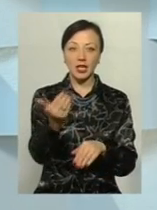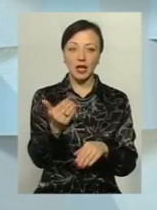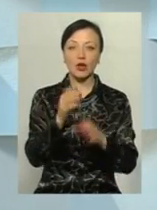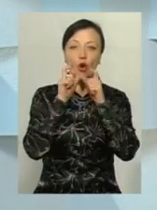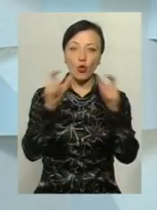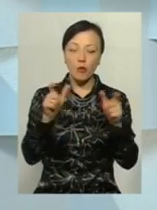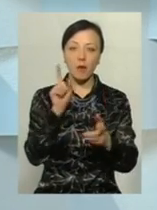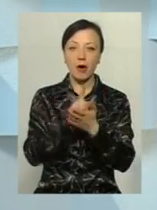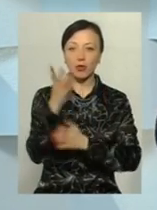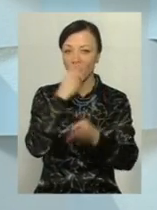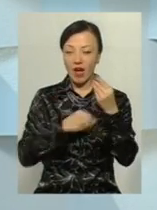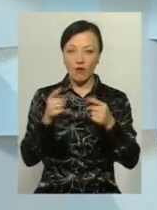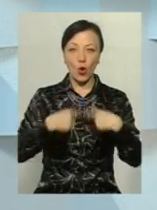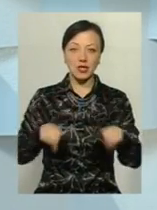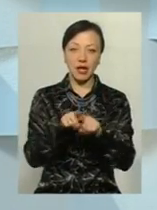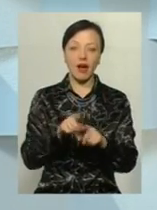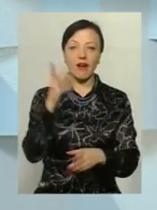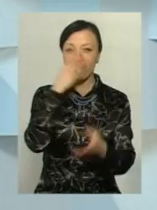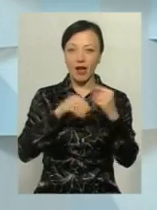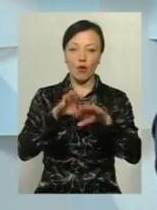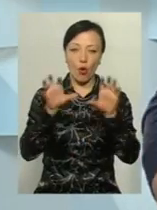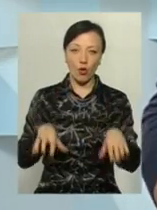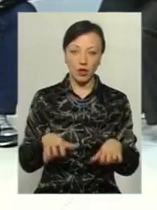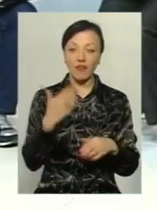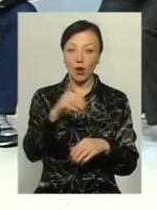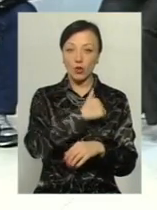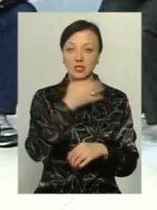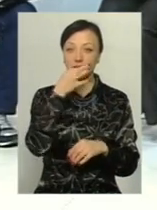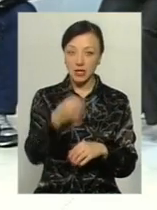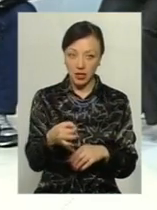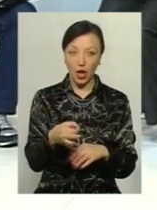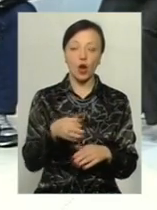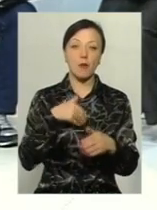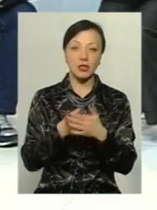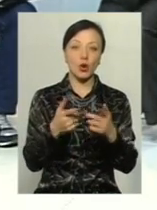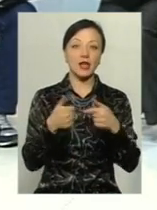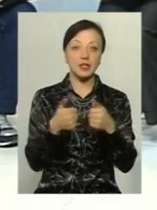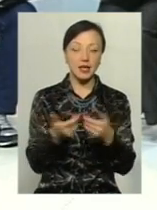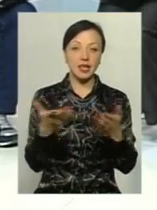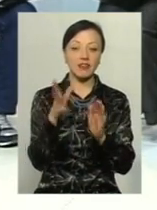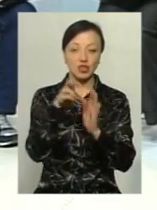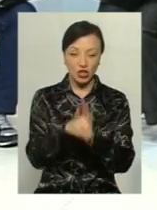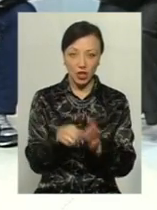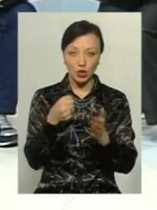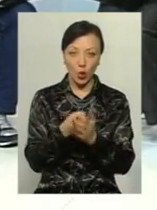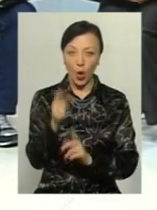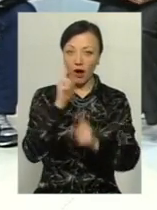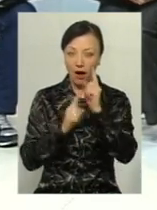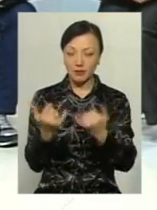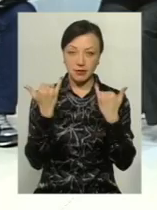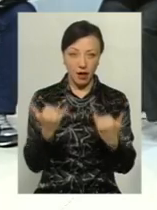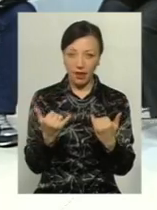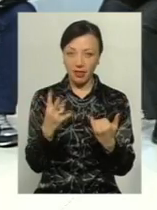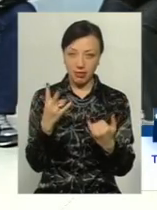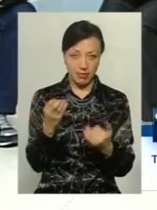мають бути фейкові організації, фейкові голови, фейкові журмальні. Тобто хочете сказати, що ті громадські організації, які вийшли до складу ради, вони